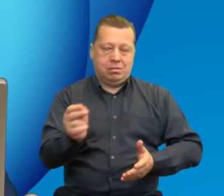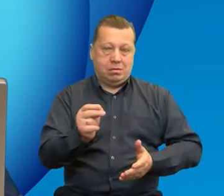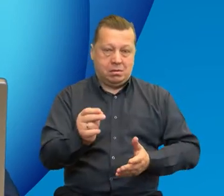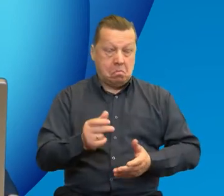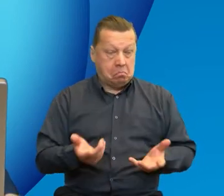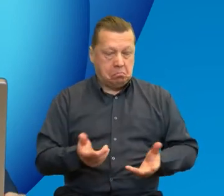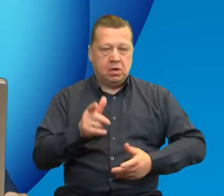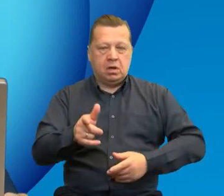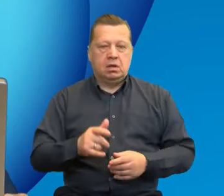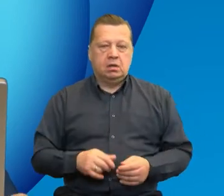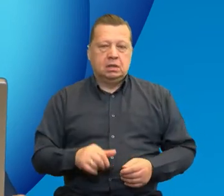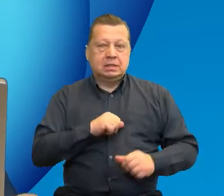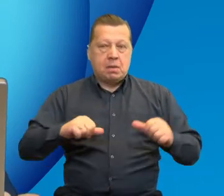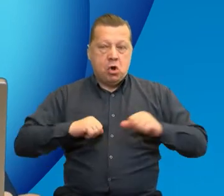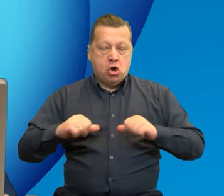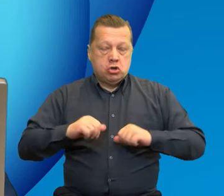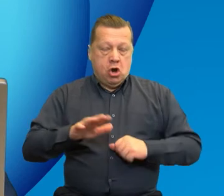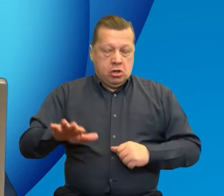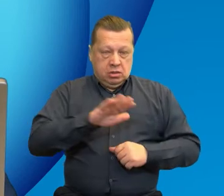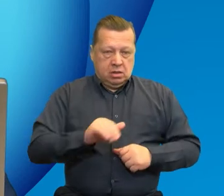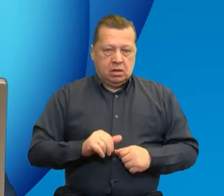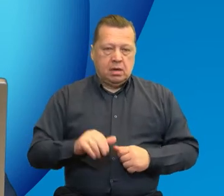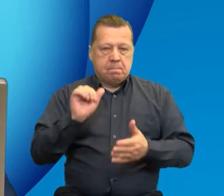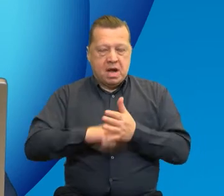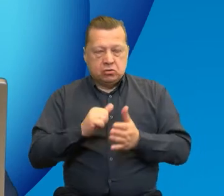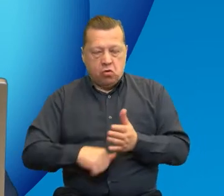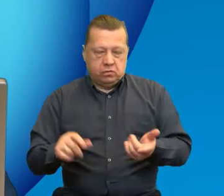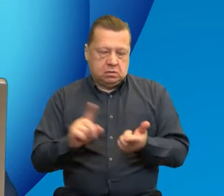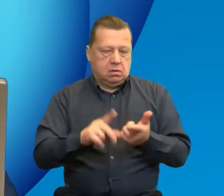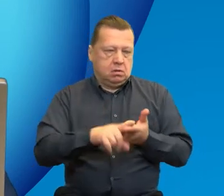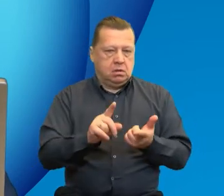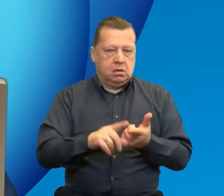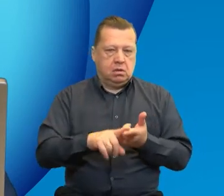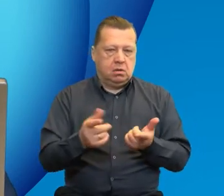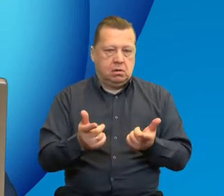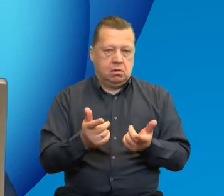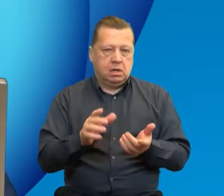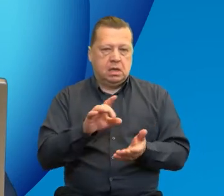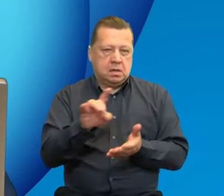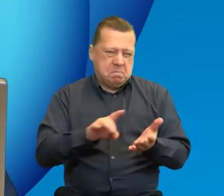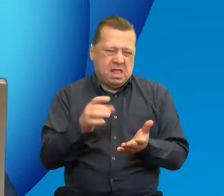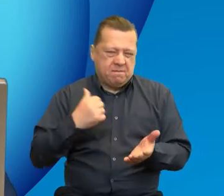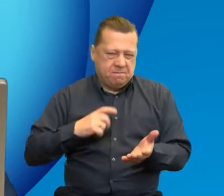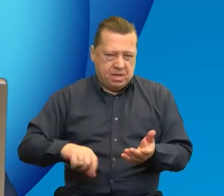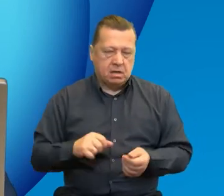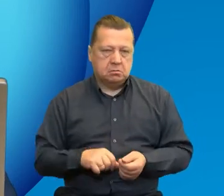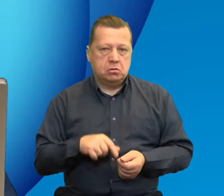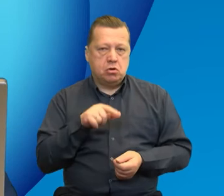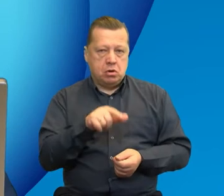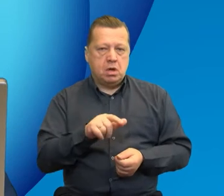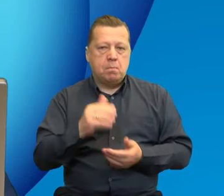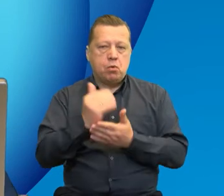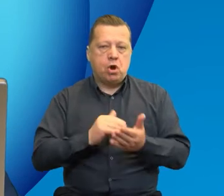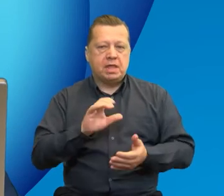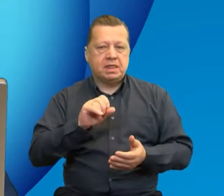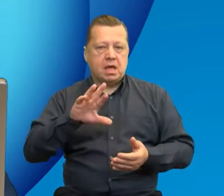działania jednostki samorządu terytorialnego z terenu Mazowsza, mowa o Gminie Wiejskiej, może skorzystać